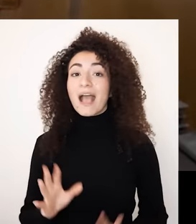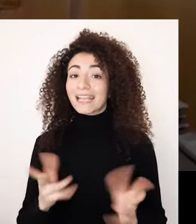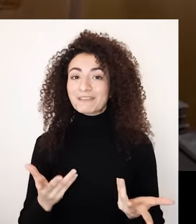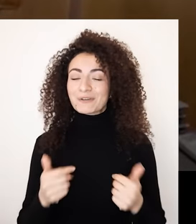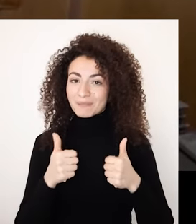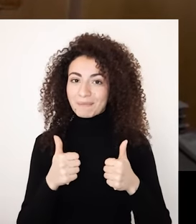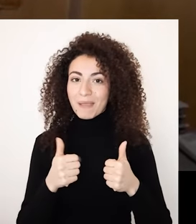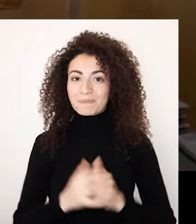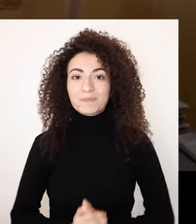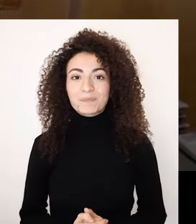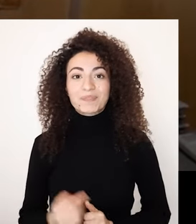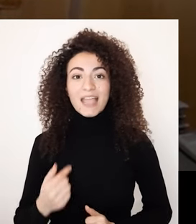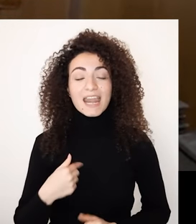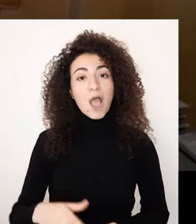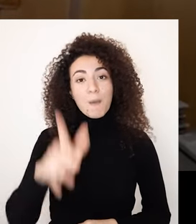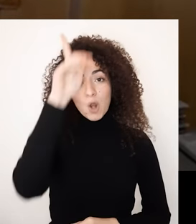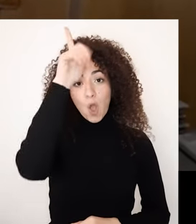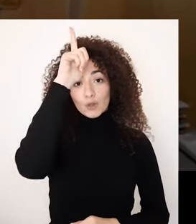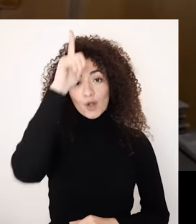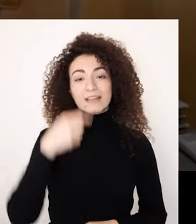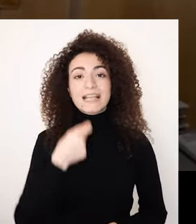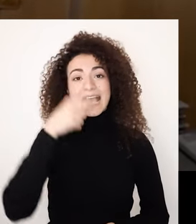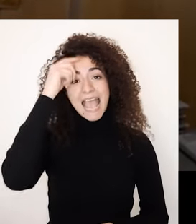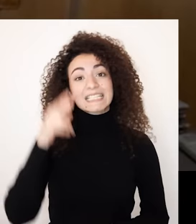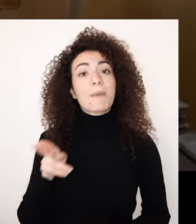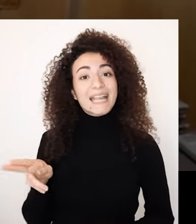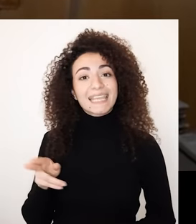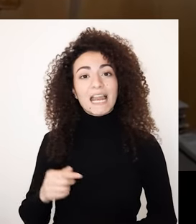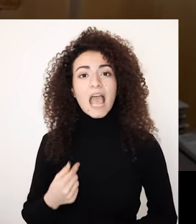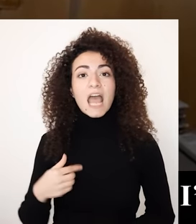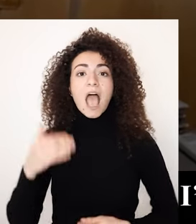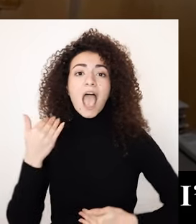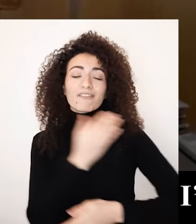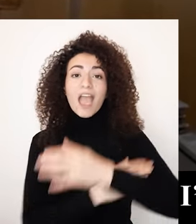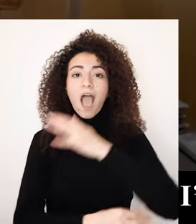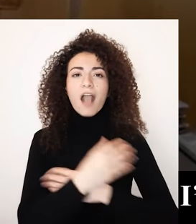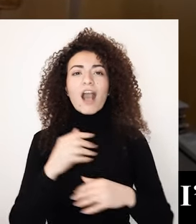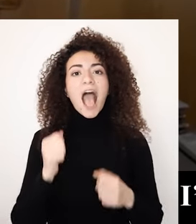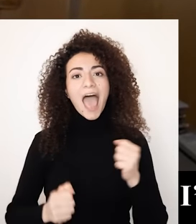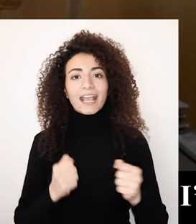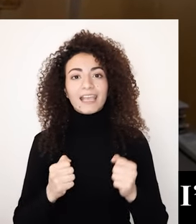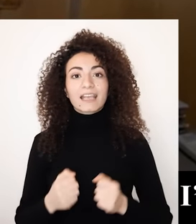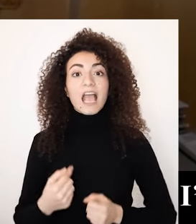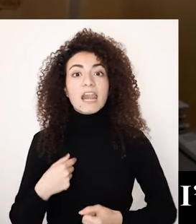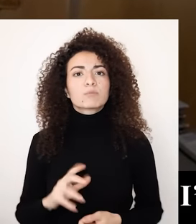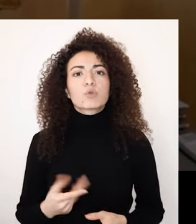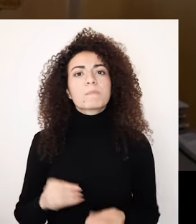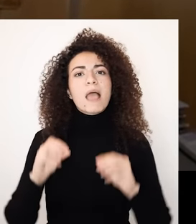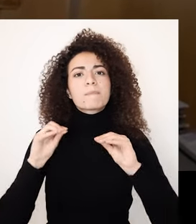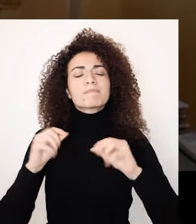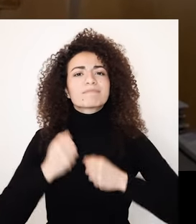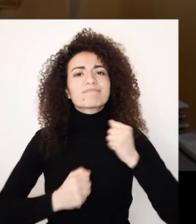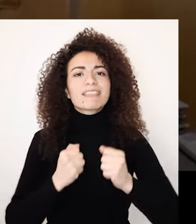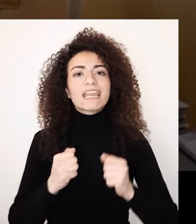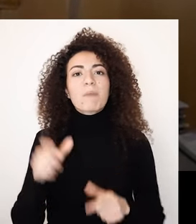حالكم؟ اسمي هذه الأوصوفة أنا من الأردن ومن الأشخاص ذو الإعاقات الحركية حالياً بشتغل مستشارة ومدربة بحقوق